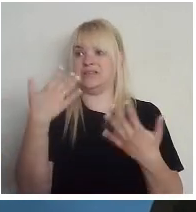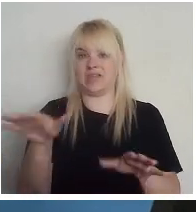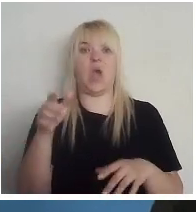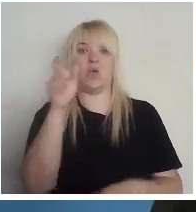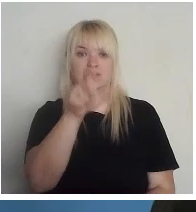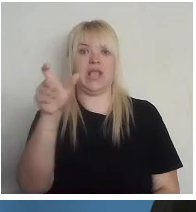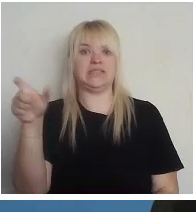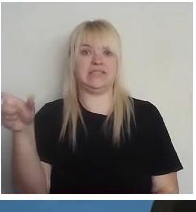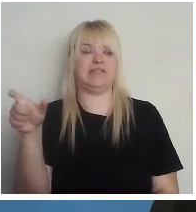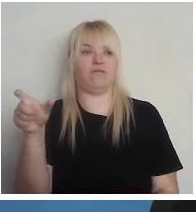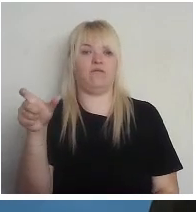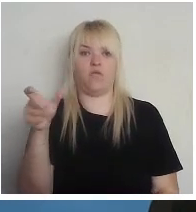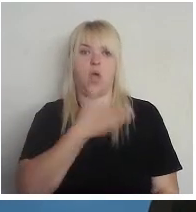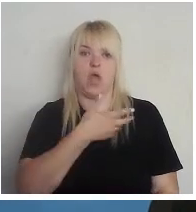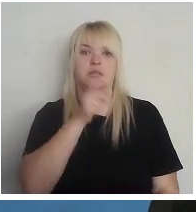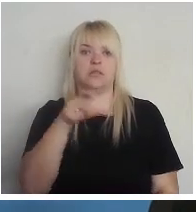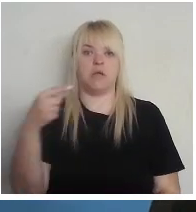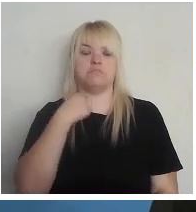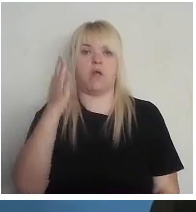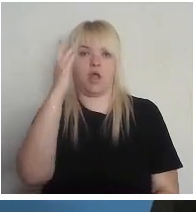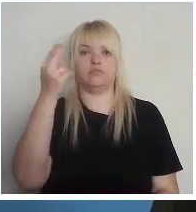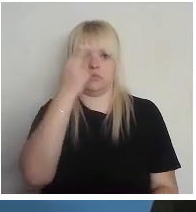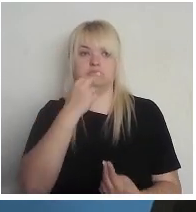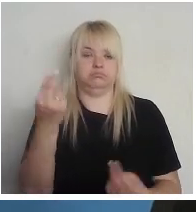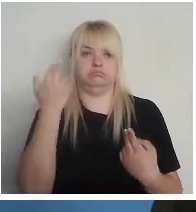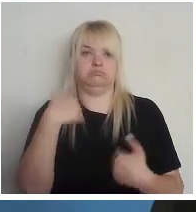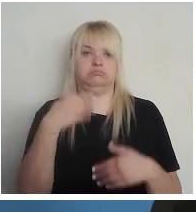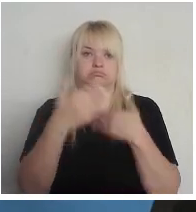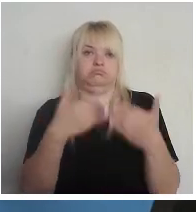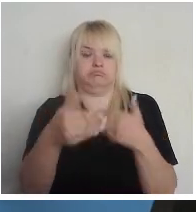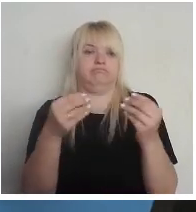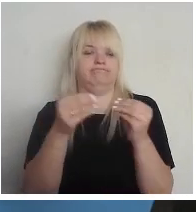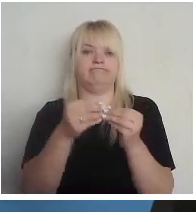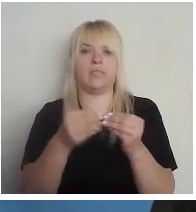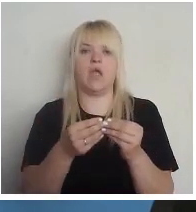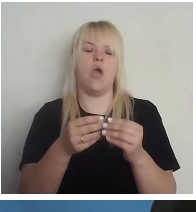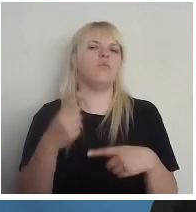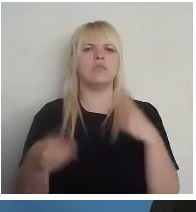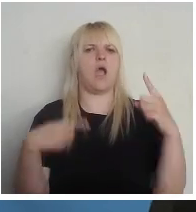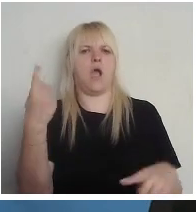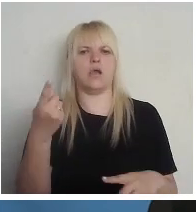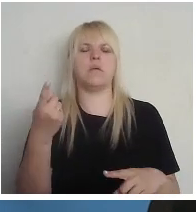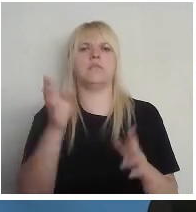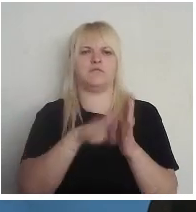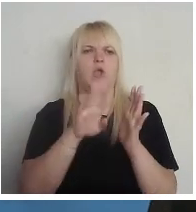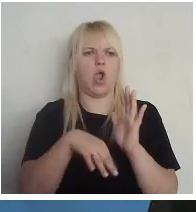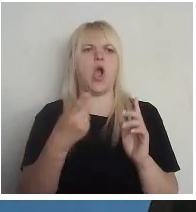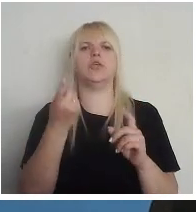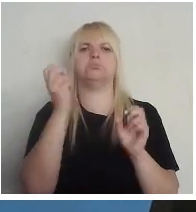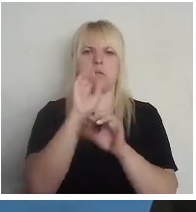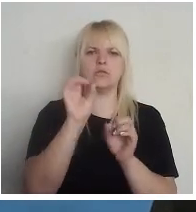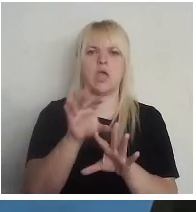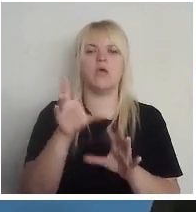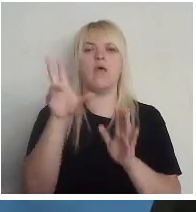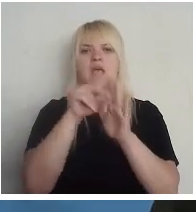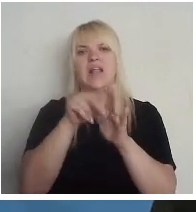balsu ar saviem paradumiem. Nākamais solis ir vienkārši skaidrot, ka vēlēšanas ir visticamāk